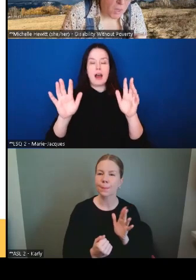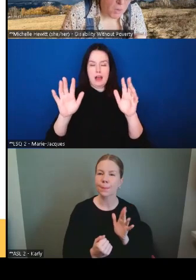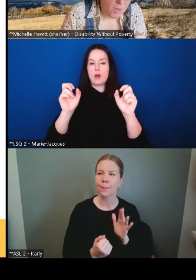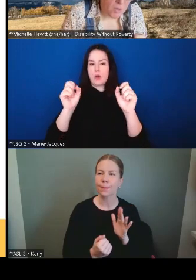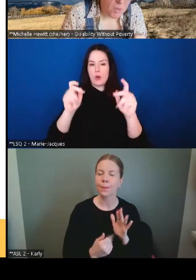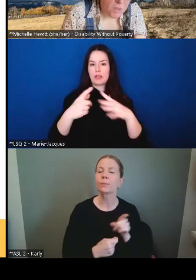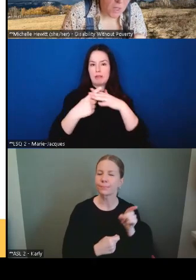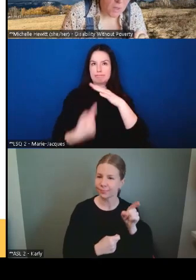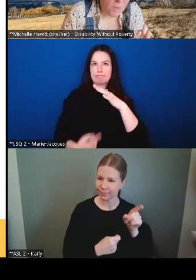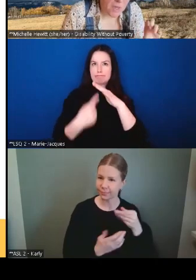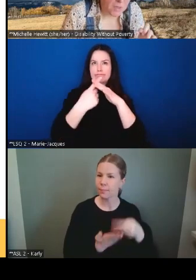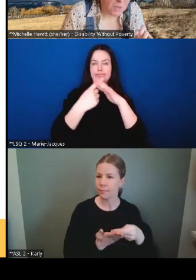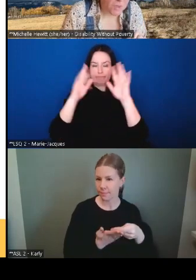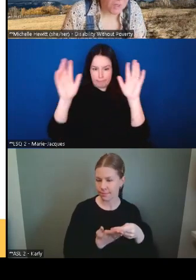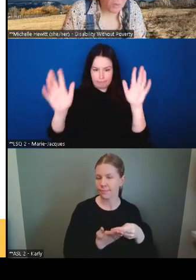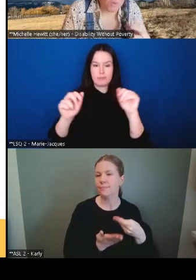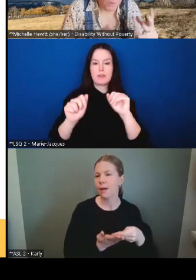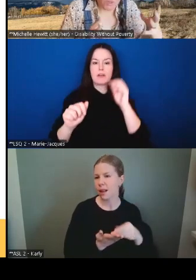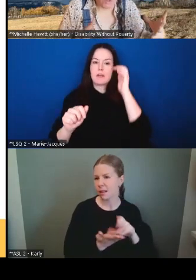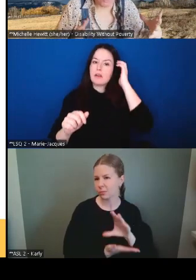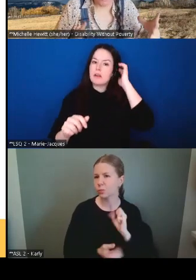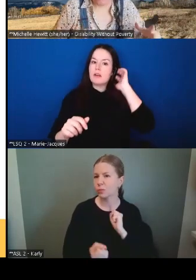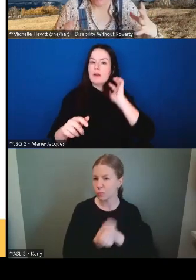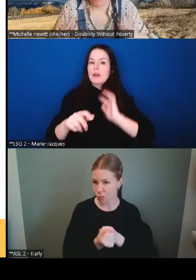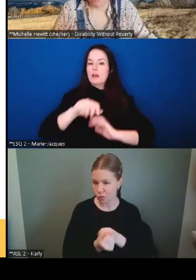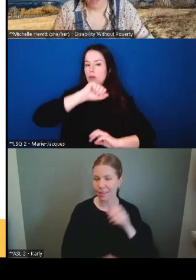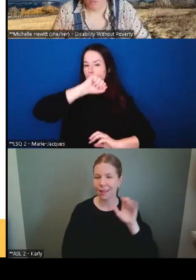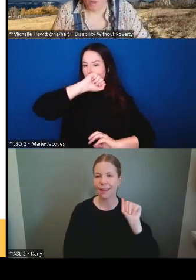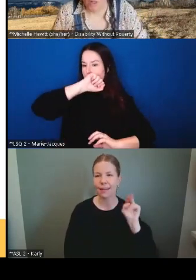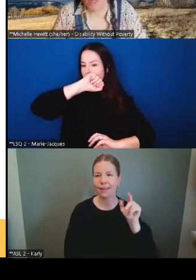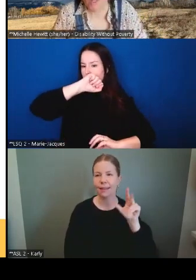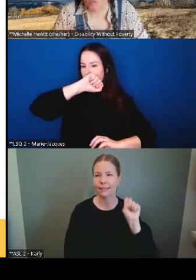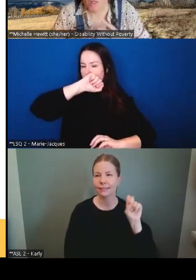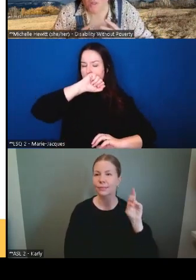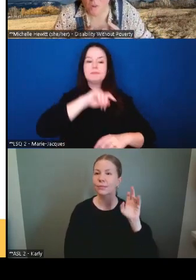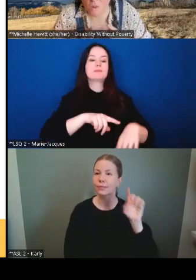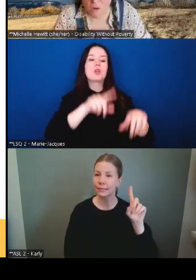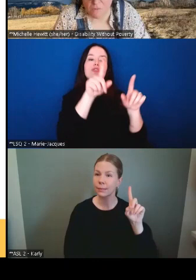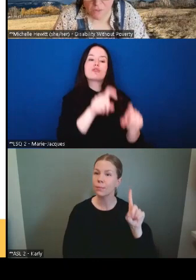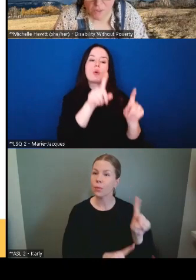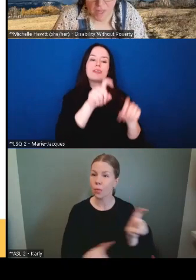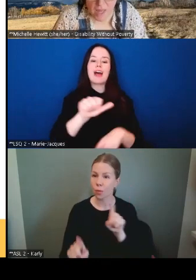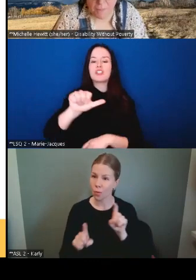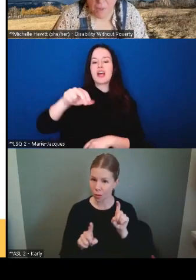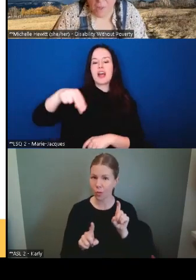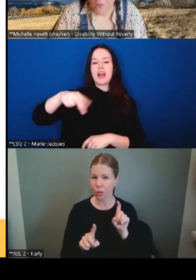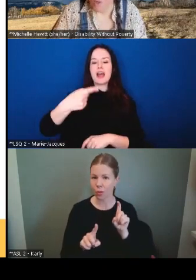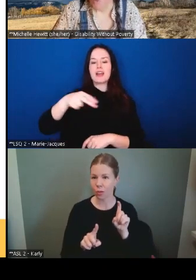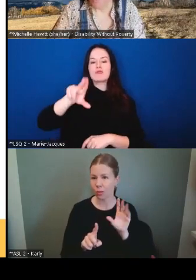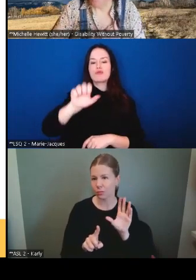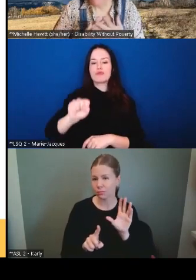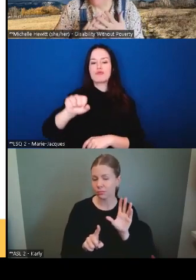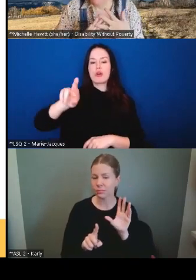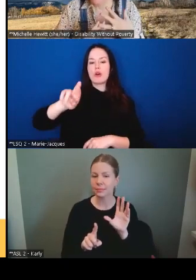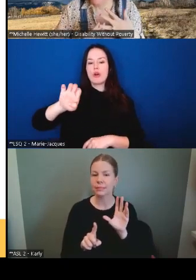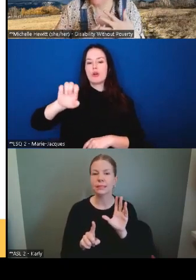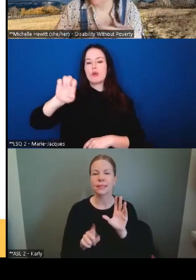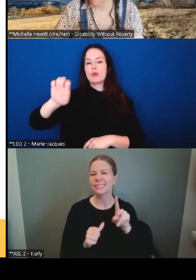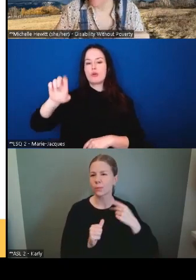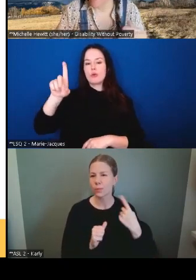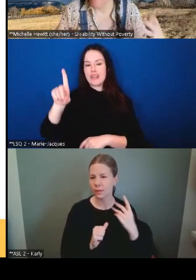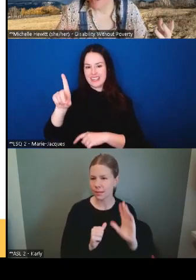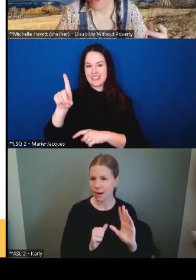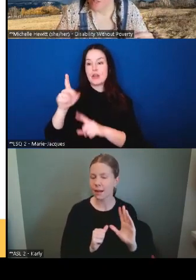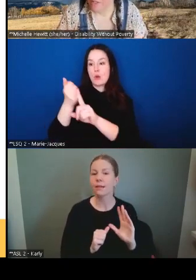le sondage Angus Reid dont nous avons parlé et nous sommes énormément